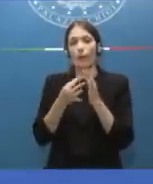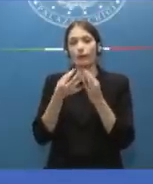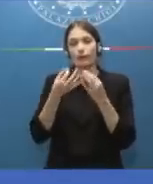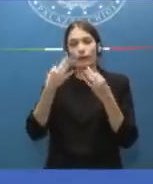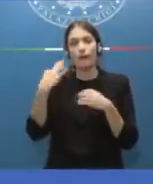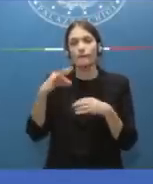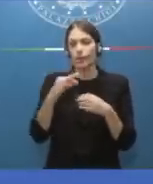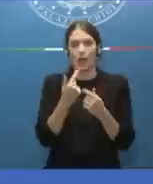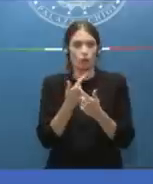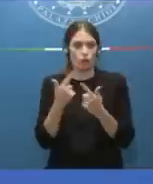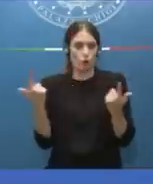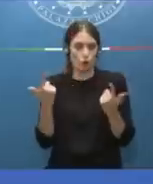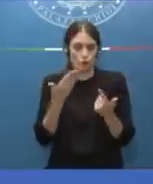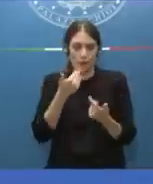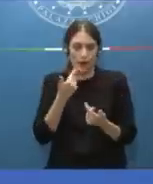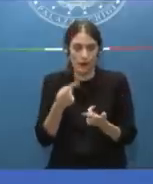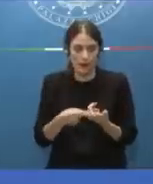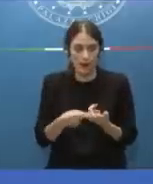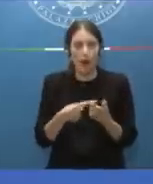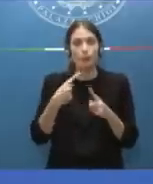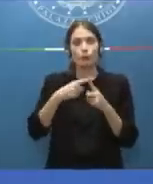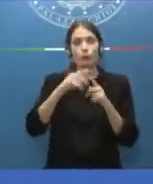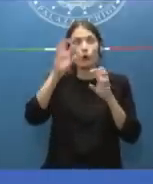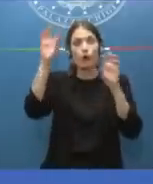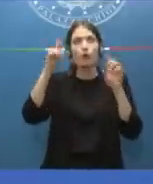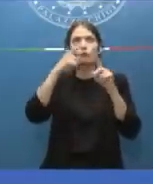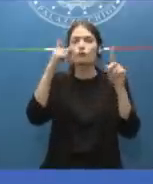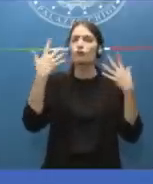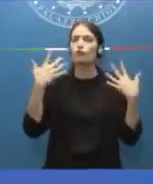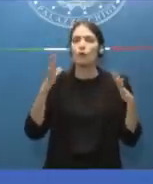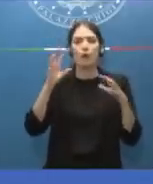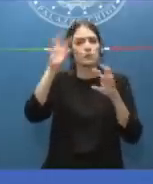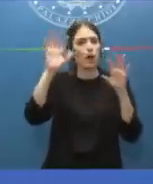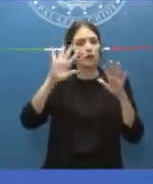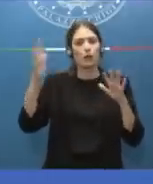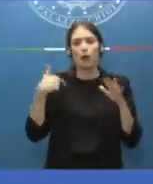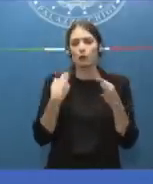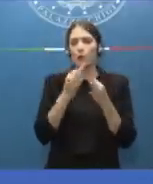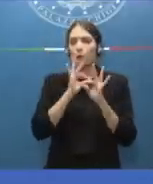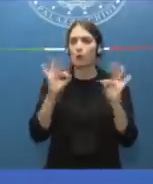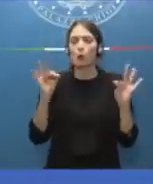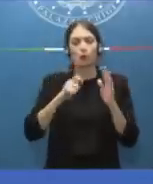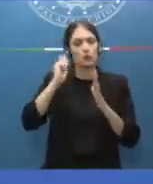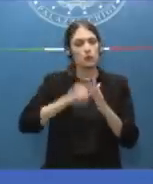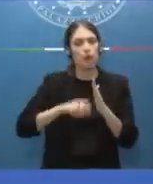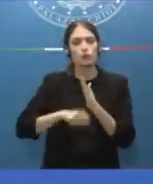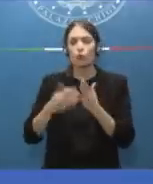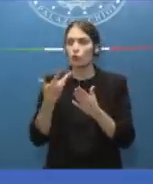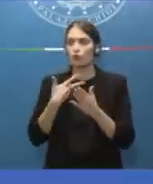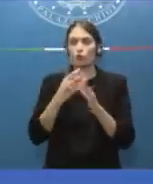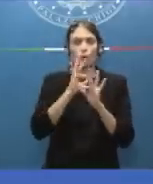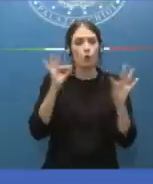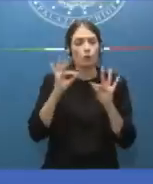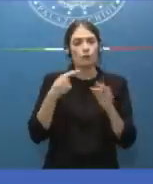mentre i Paesi, noi limitrofi, dispongono di un quadro normativo particolarmente efficace, insomma di sanzioni di questo tipo di fatti, ci